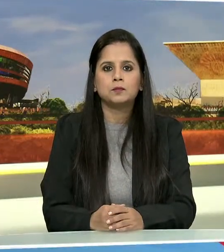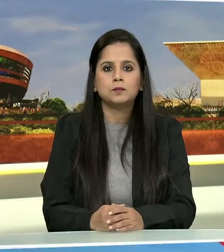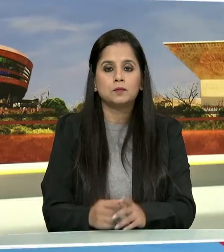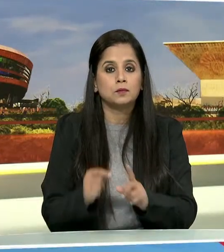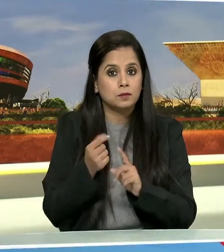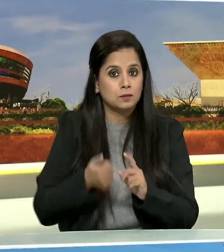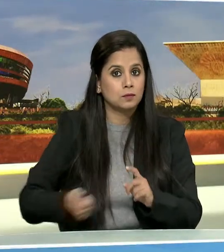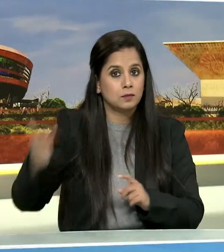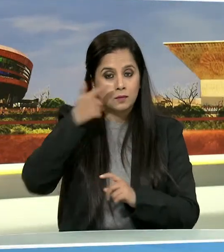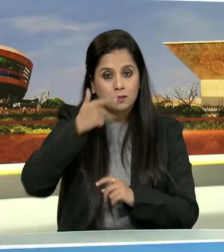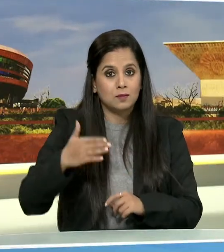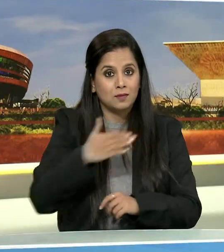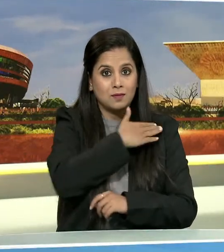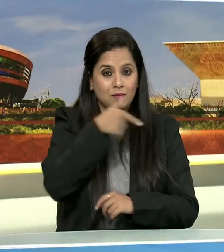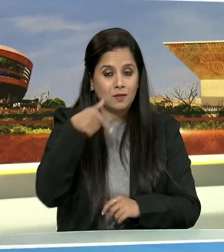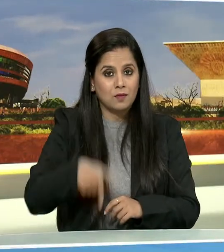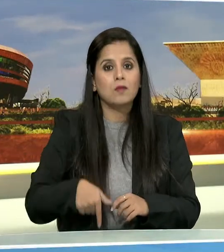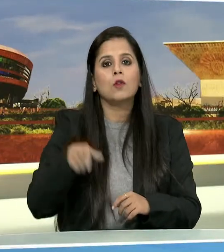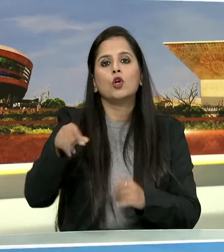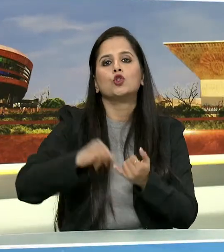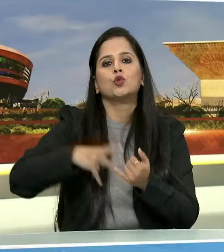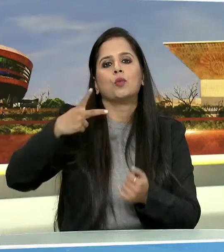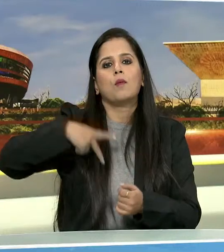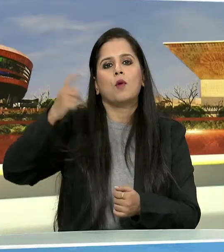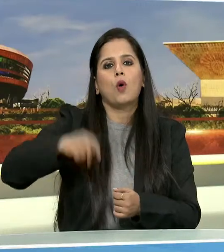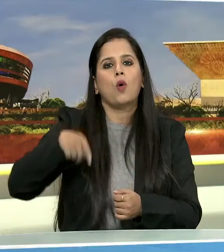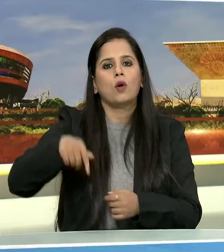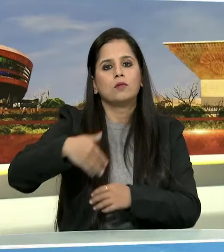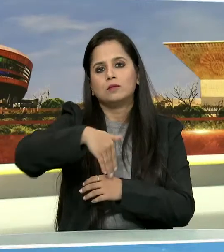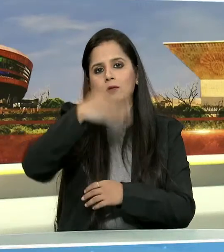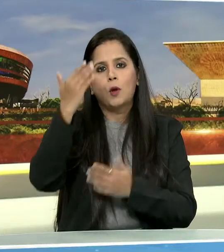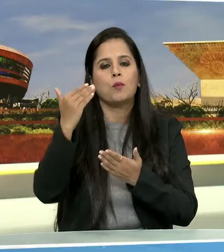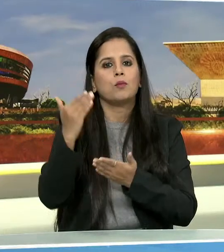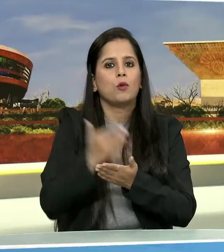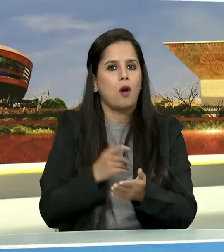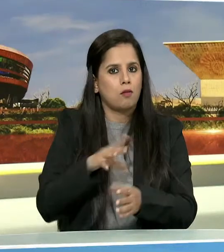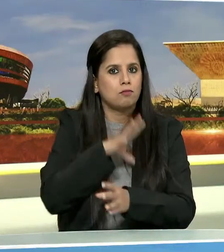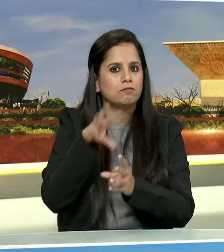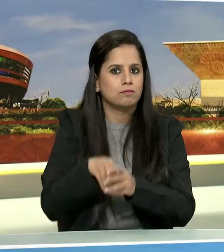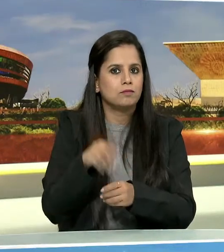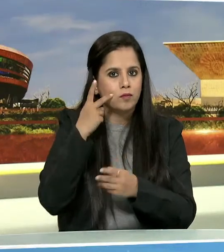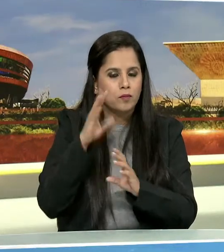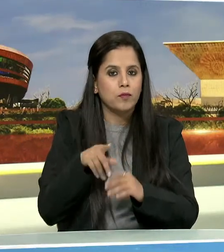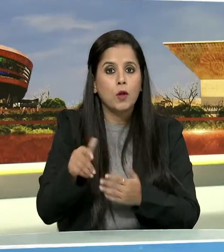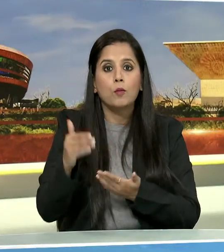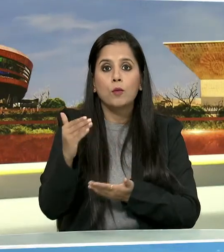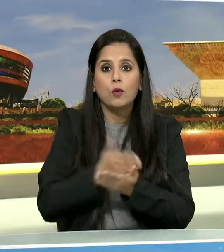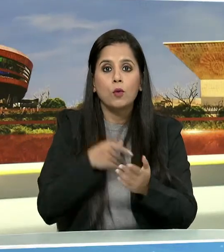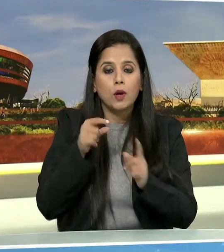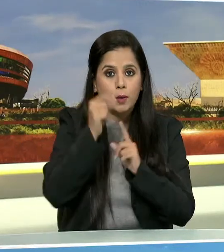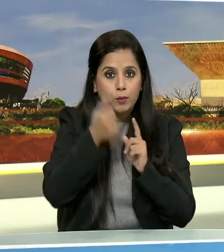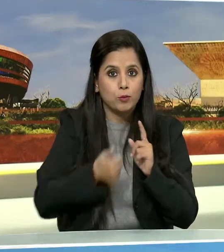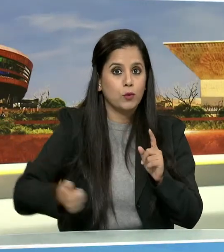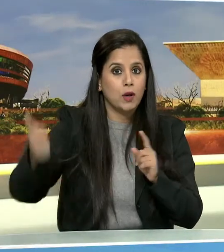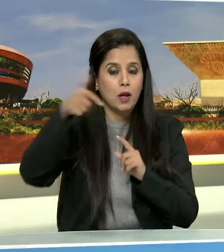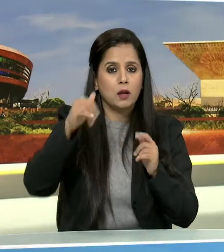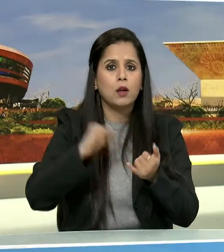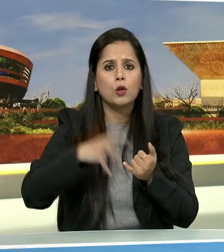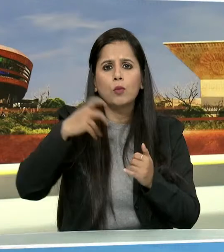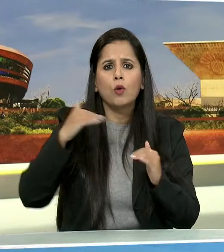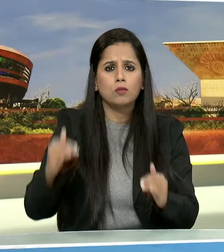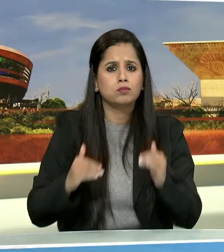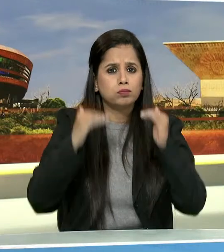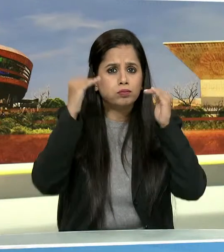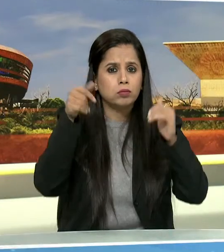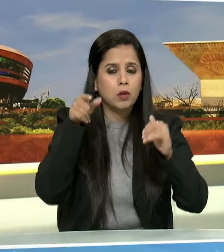राशपती द्रापती मुर्मो ने सुप्रिम कोट में आयोजवित करिकरम में भी हिस्सा लिया करिकरम में राशपती ने सर्वोच